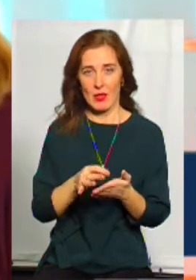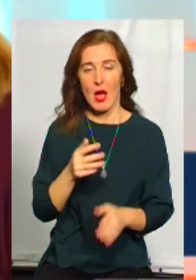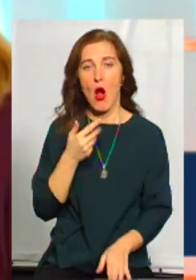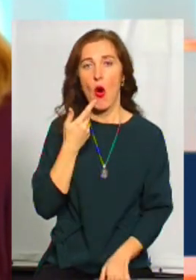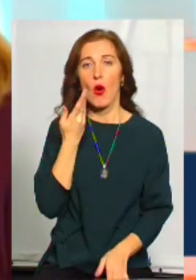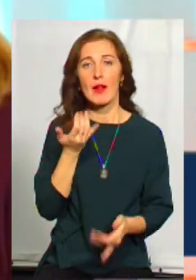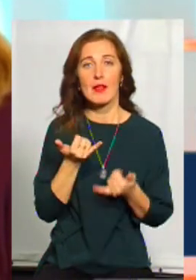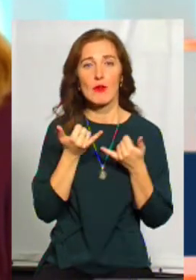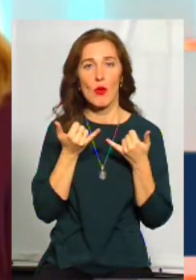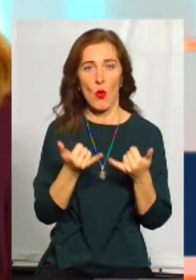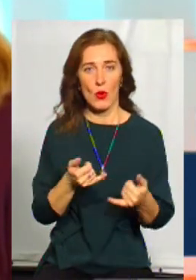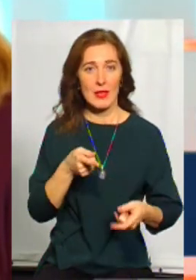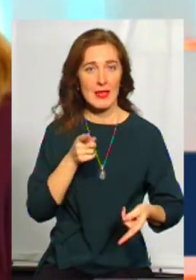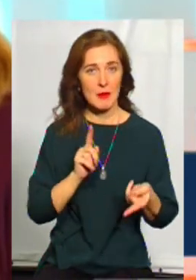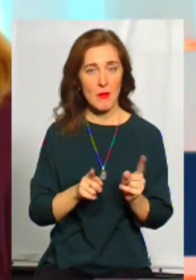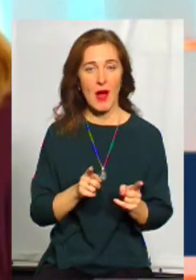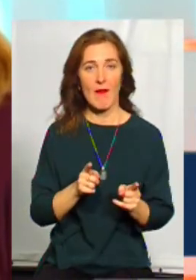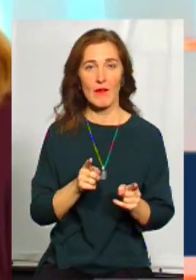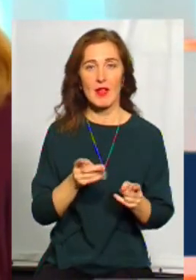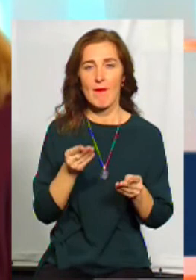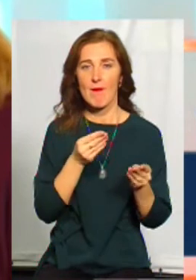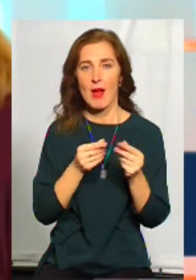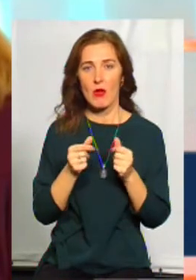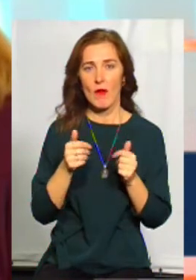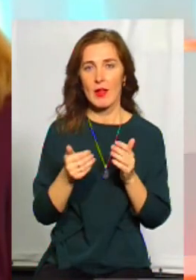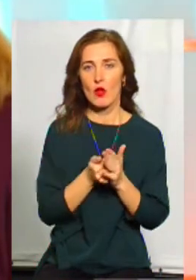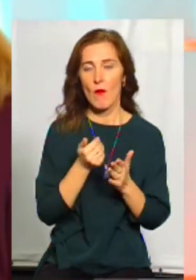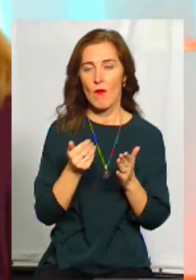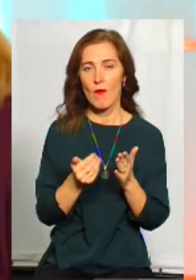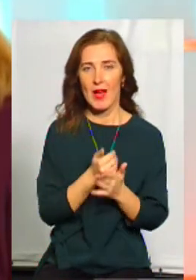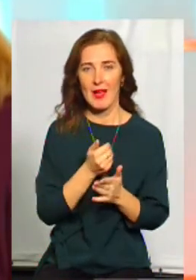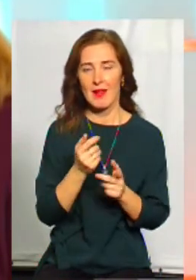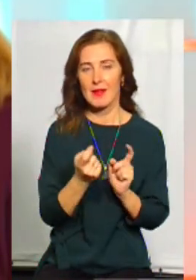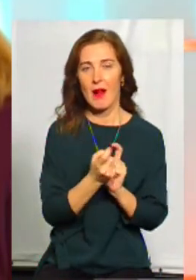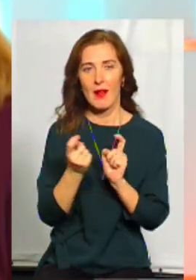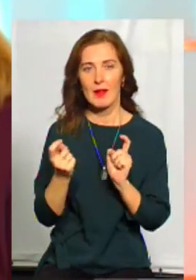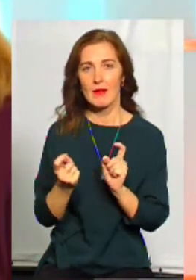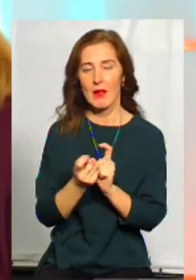сьогодні справді фейкові новини, псевдоскандали,